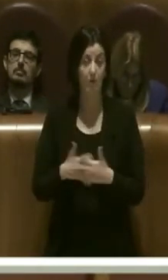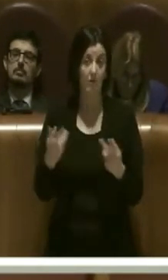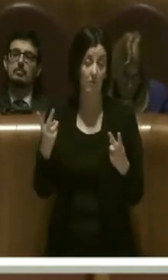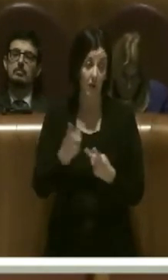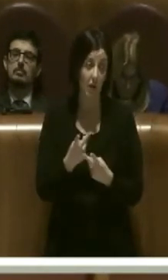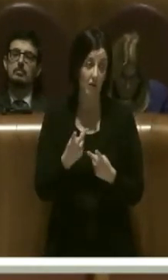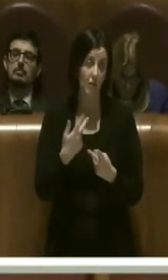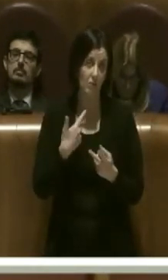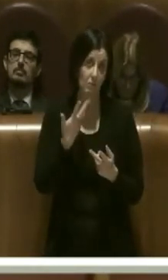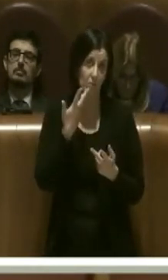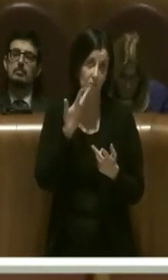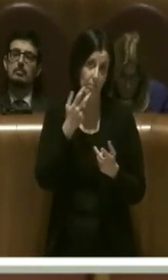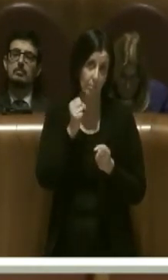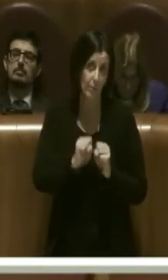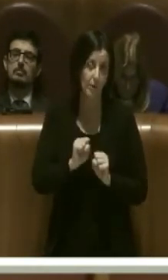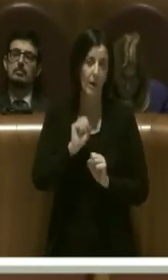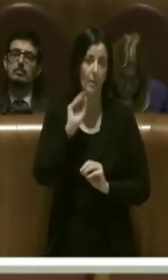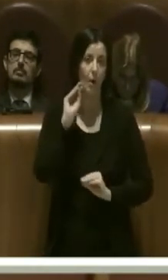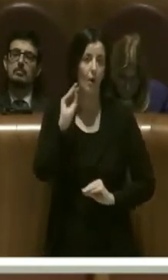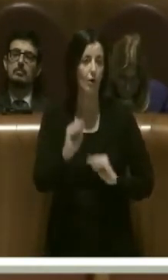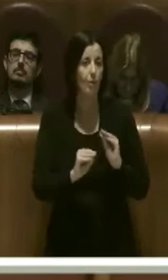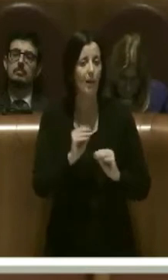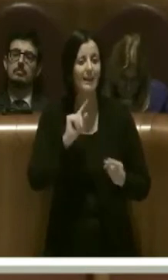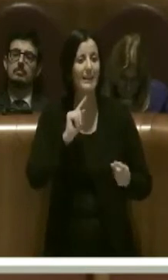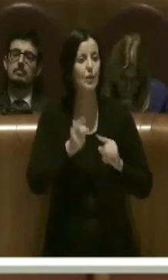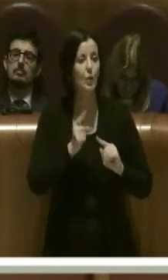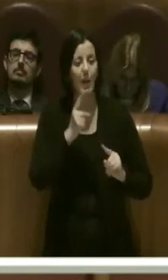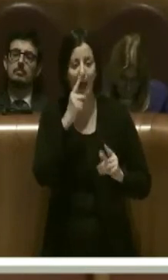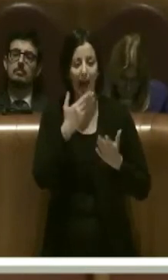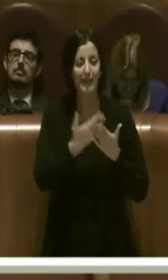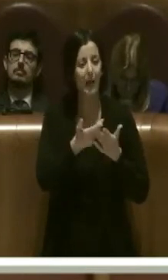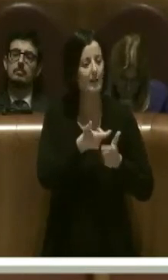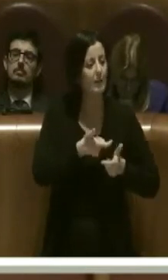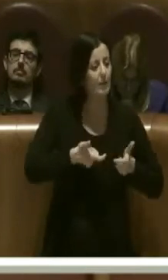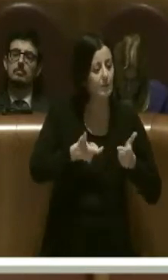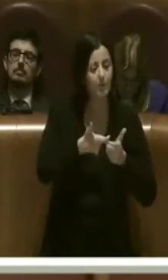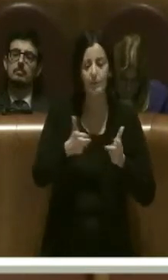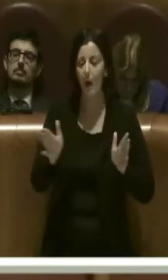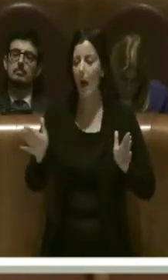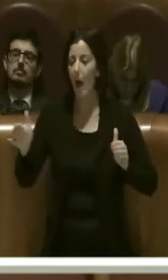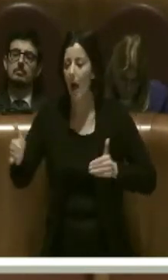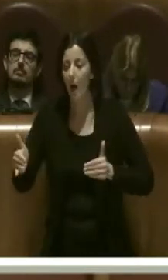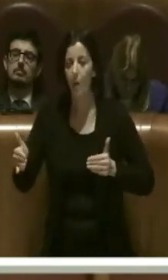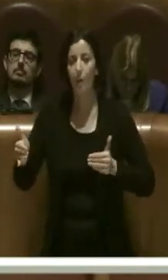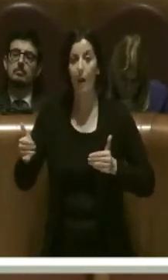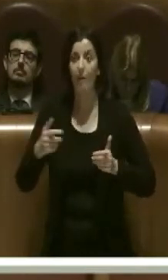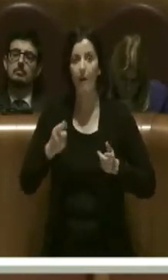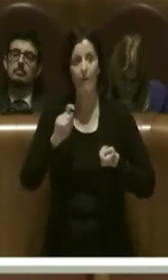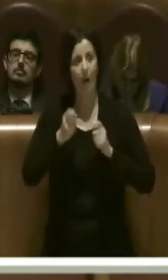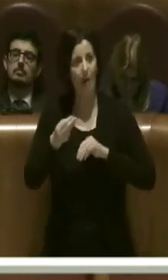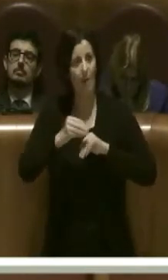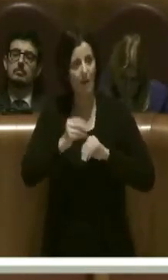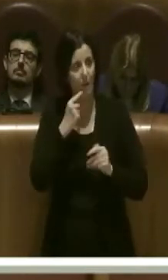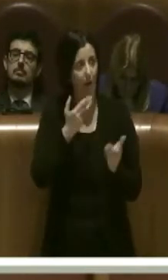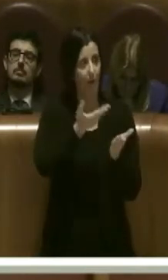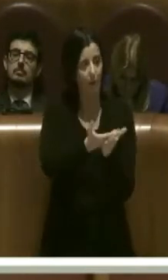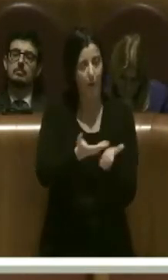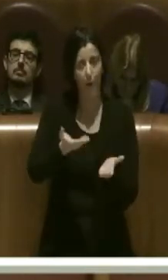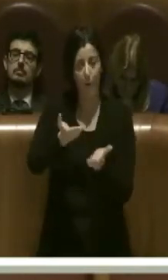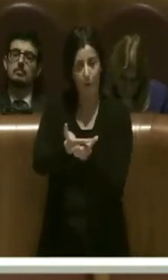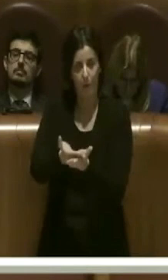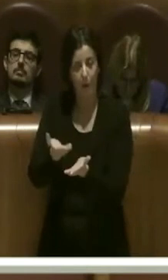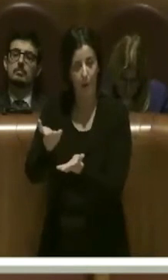discussione adeguata nelle commissioni, in aula, presentare gli emendamenti che volevamo presentare e magari